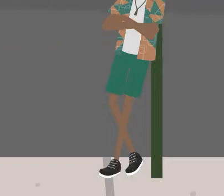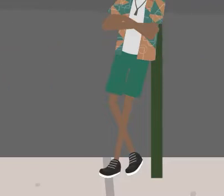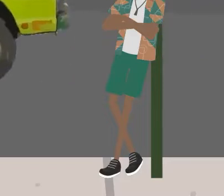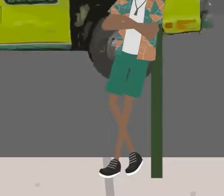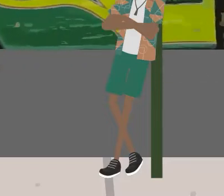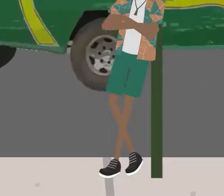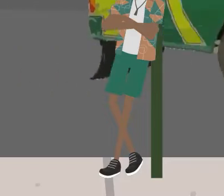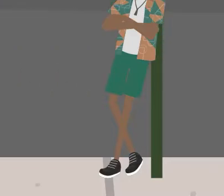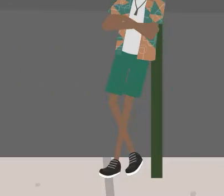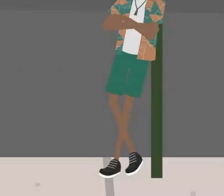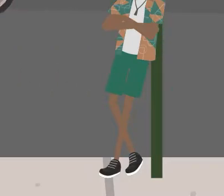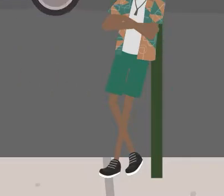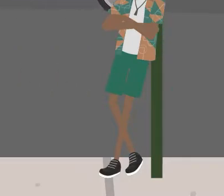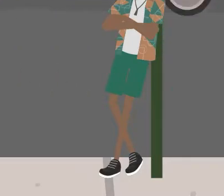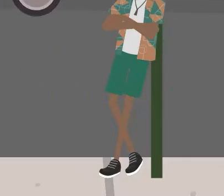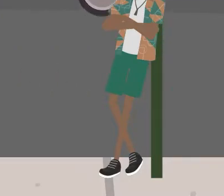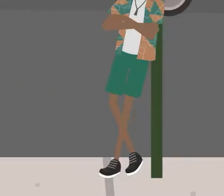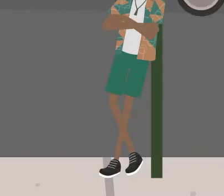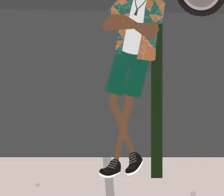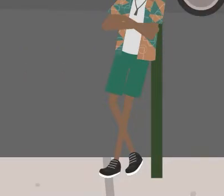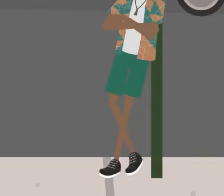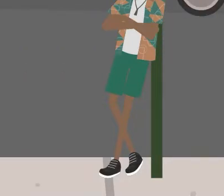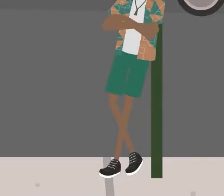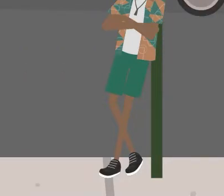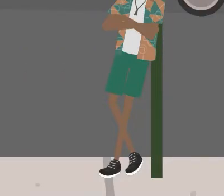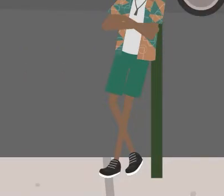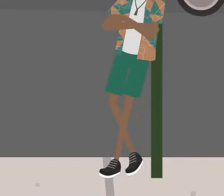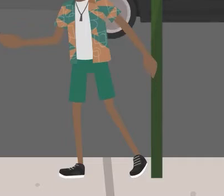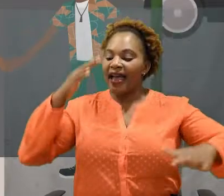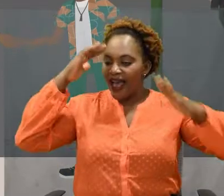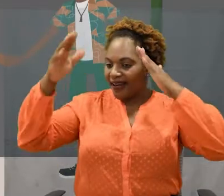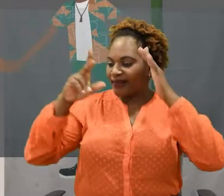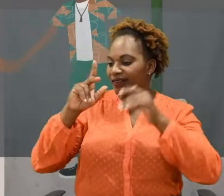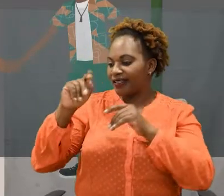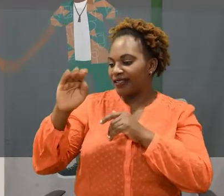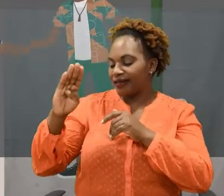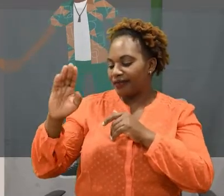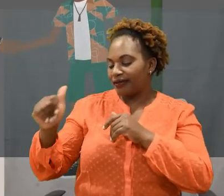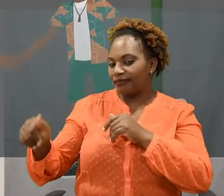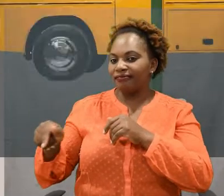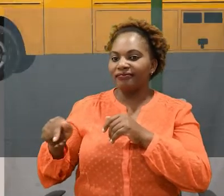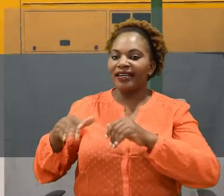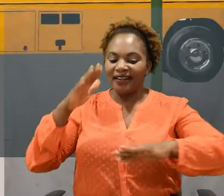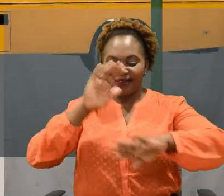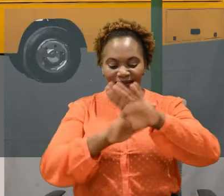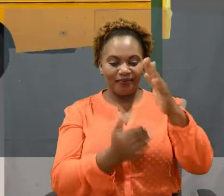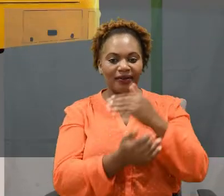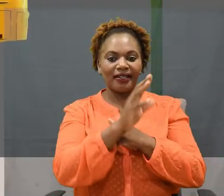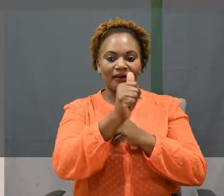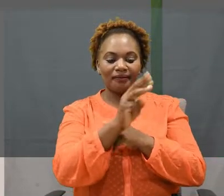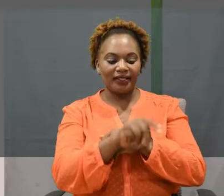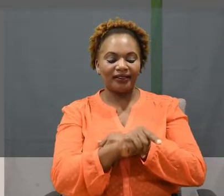Kaba ni njema kwa wa kenyamu tse tunemu Jambo tiba? Sijambo Nonekana